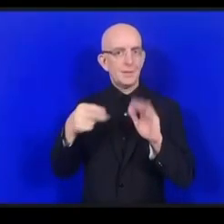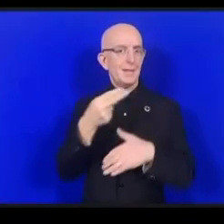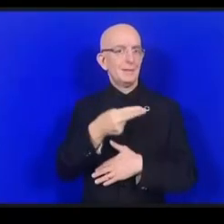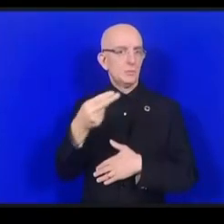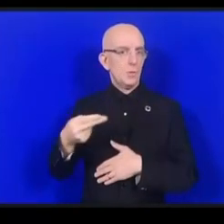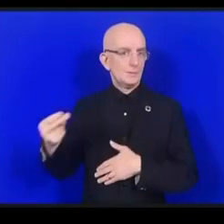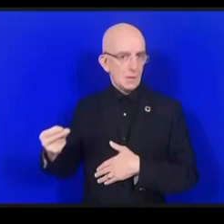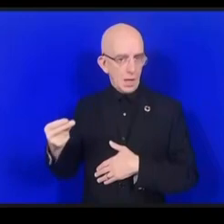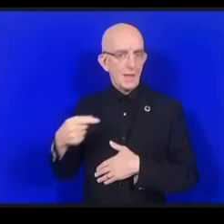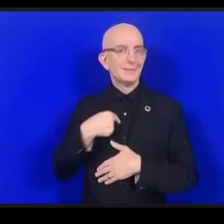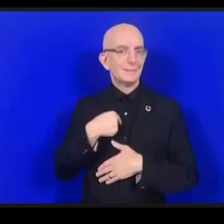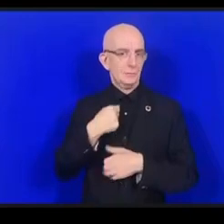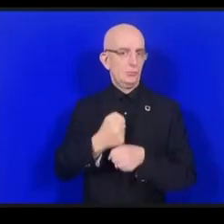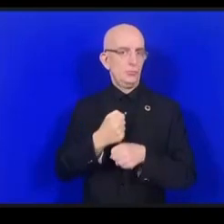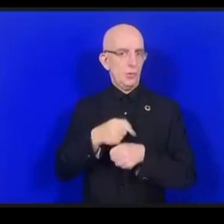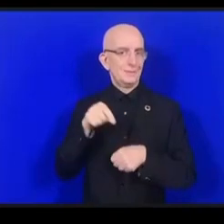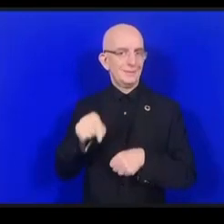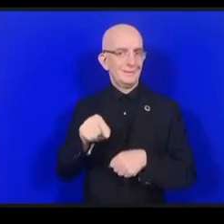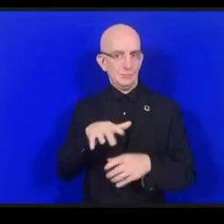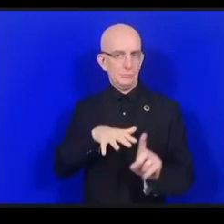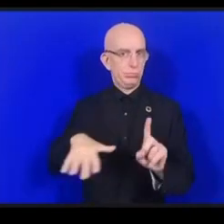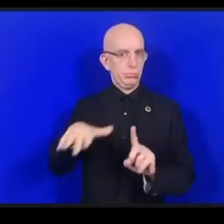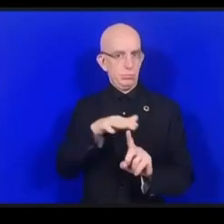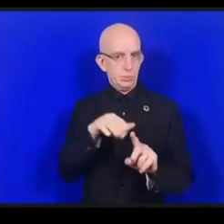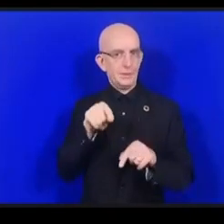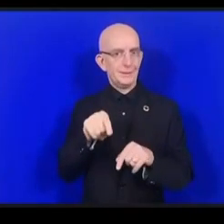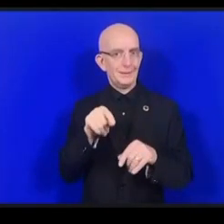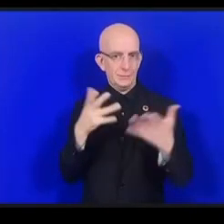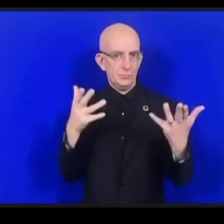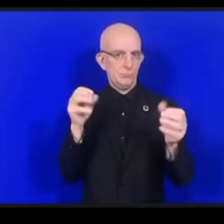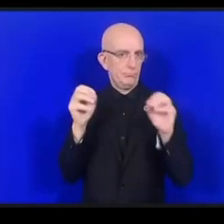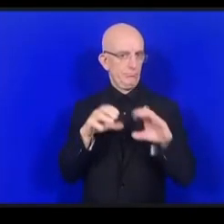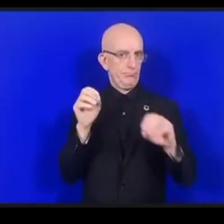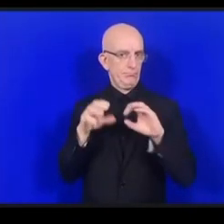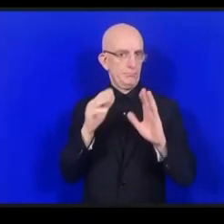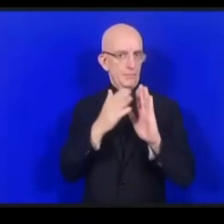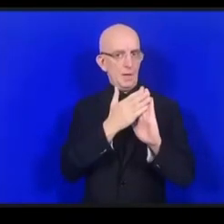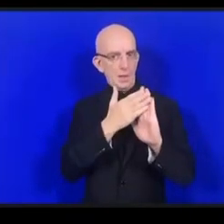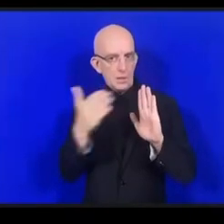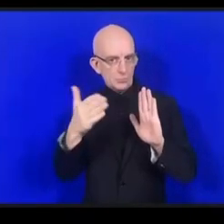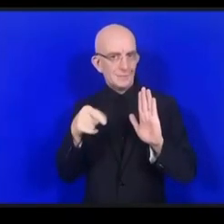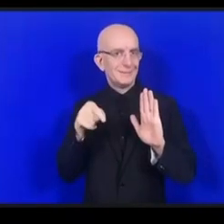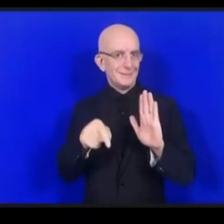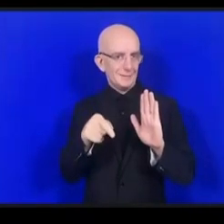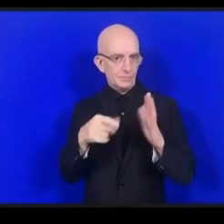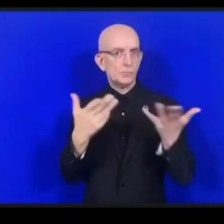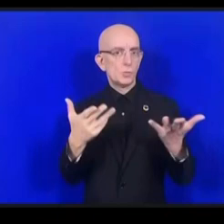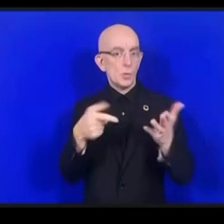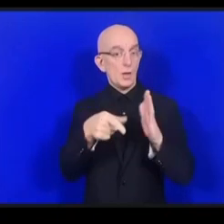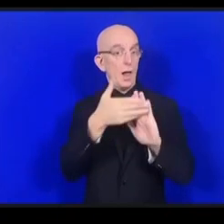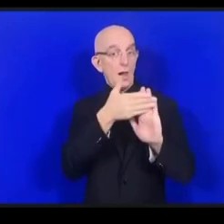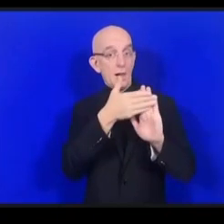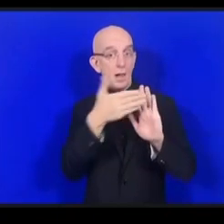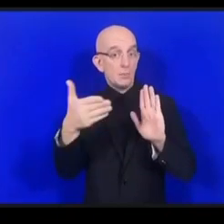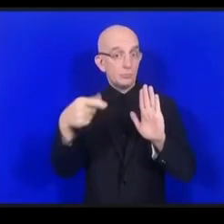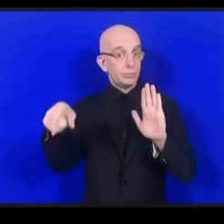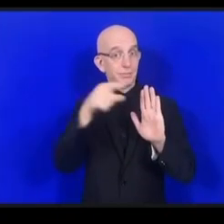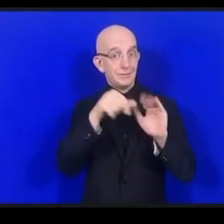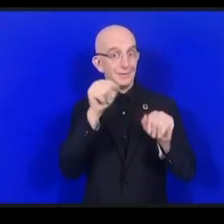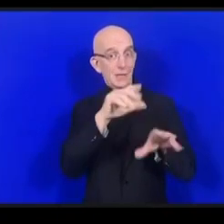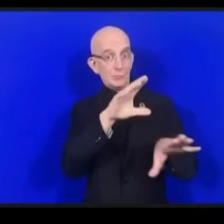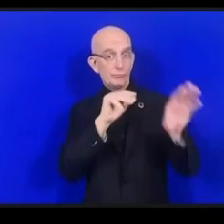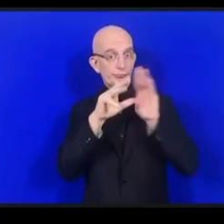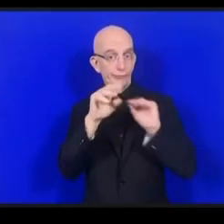المكتبة الوطنية لإندونيسيا في الوقت الحالي نرى بأننا نحن